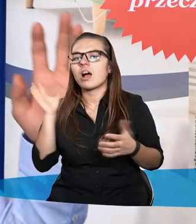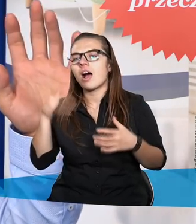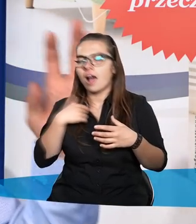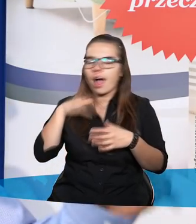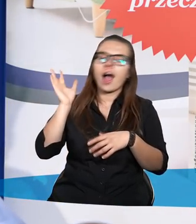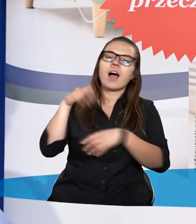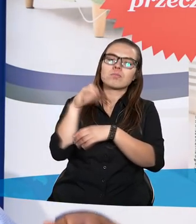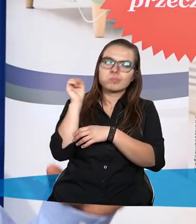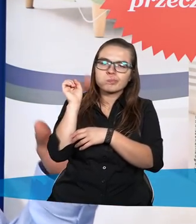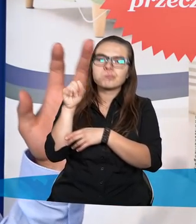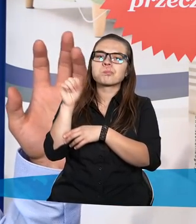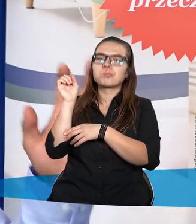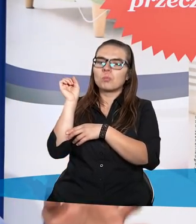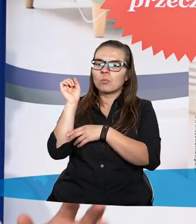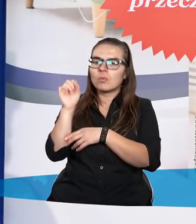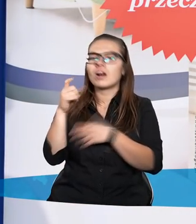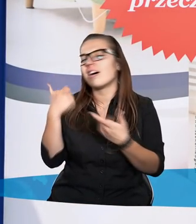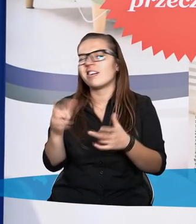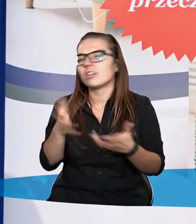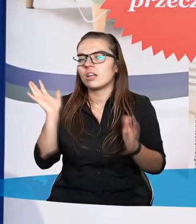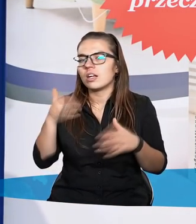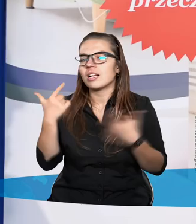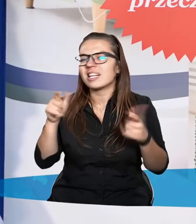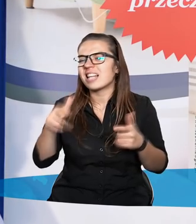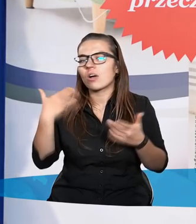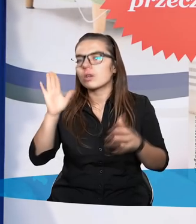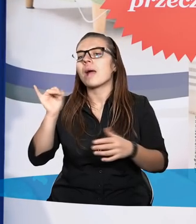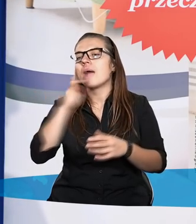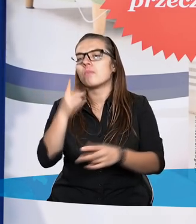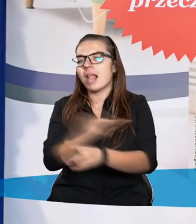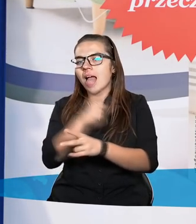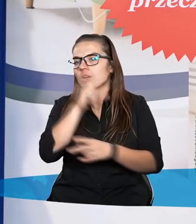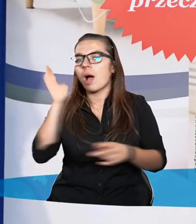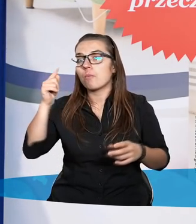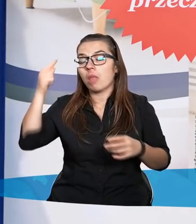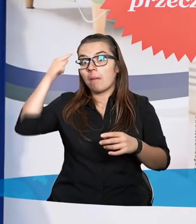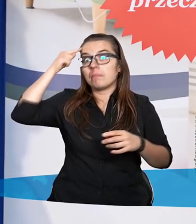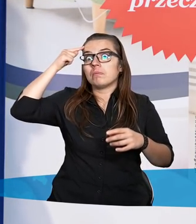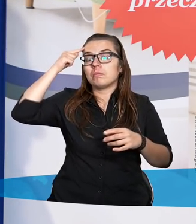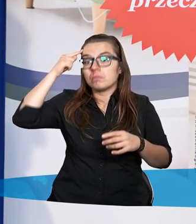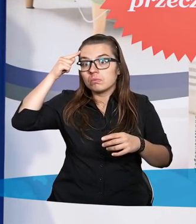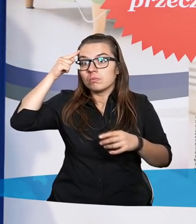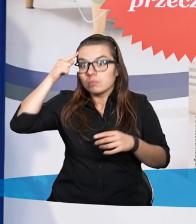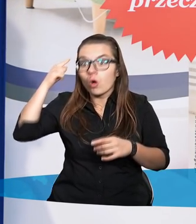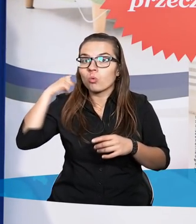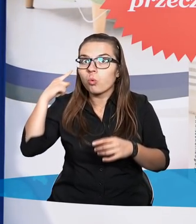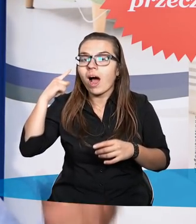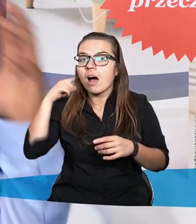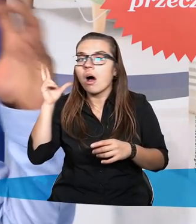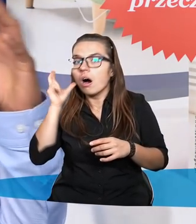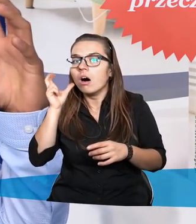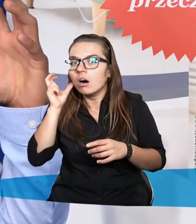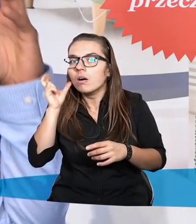sobie myślałem, a, co to tutaj jest i nic z tego nie będzie. Tacy letni ludzie. I nagle zacząłem ich słuchać i dotarło do mnie,